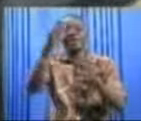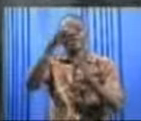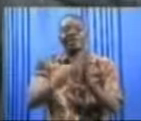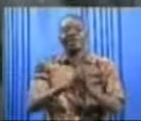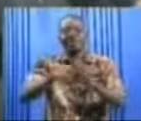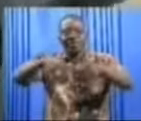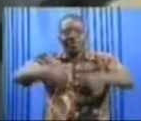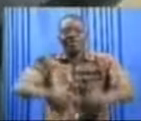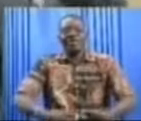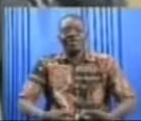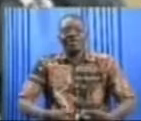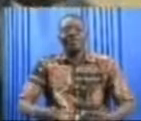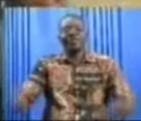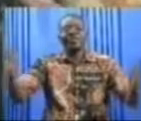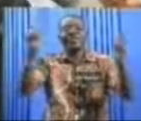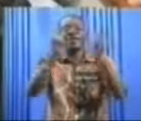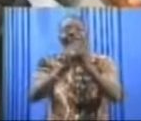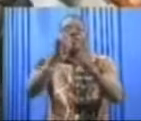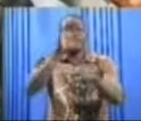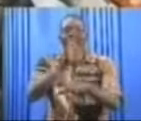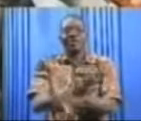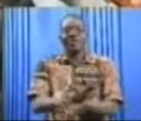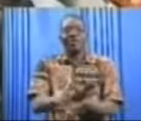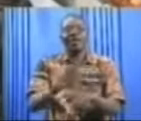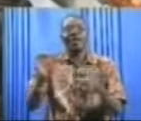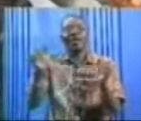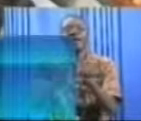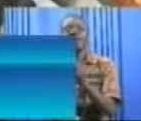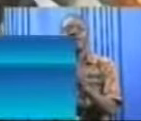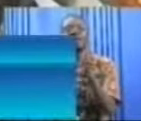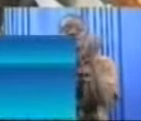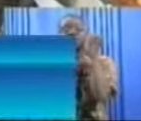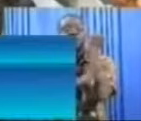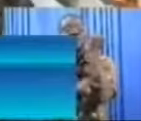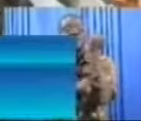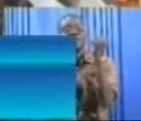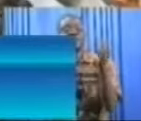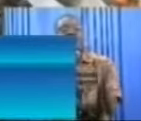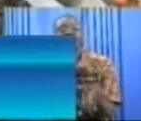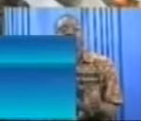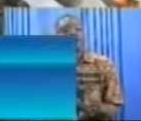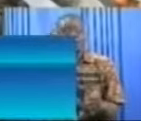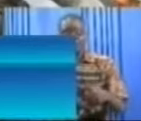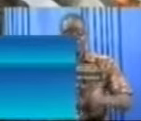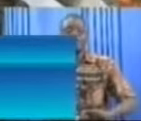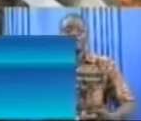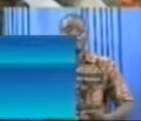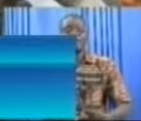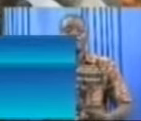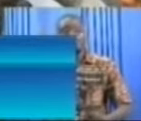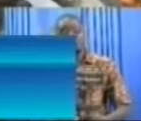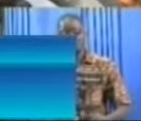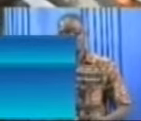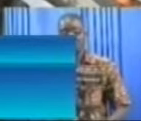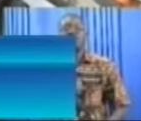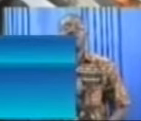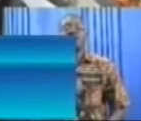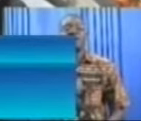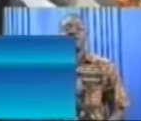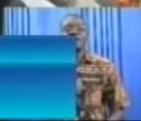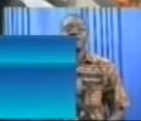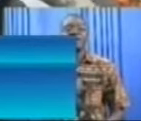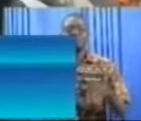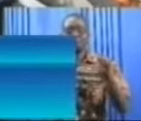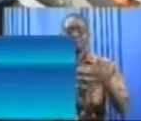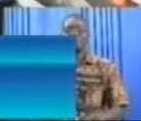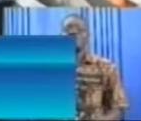jeunes. Une rencontre ce soir avec ceux du Cardiou, notamment les jeunes du Cardiou, pour moi, ne